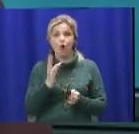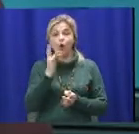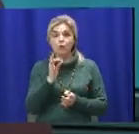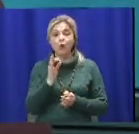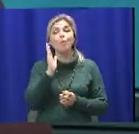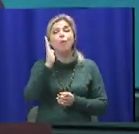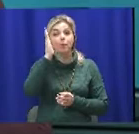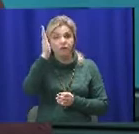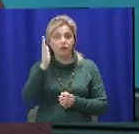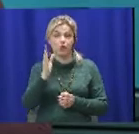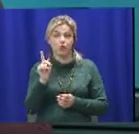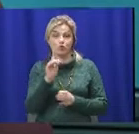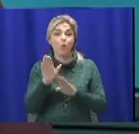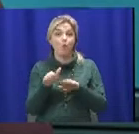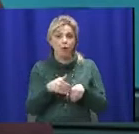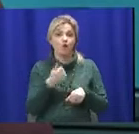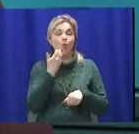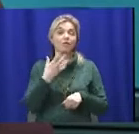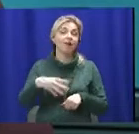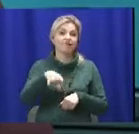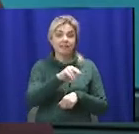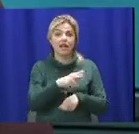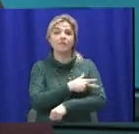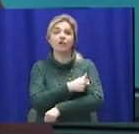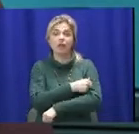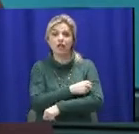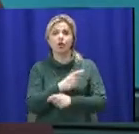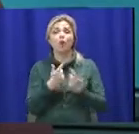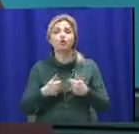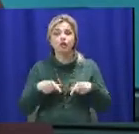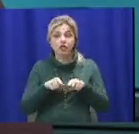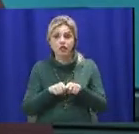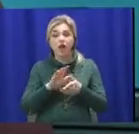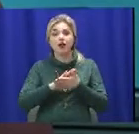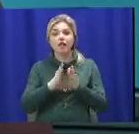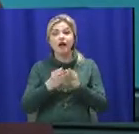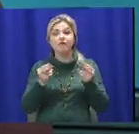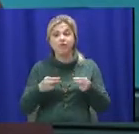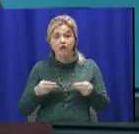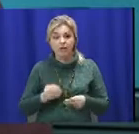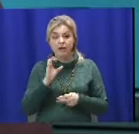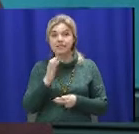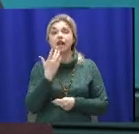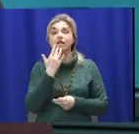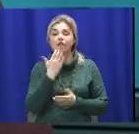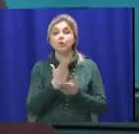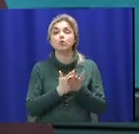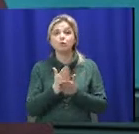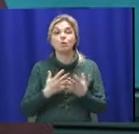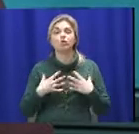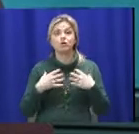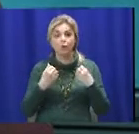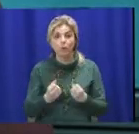що після того, як все лічебні учріжді перейдуть, заключать договора з НСЗ і перейдуть